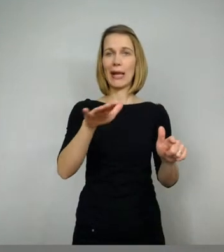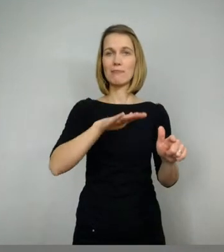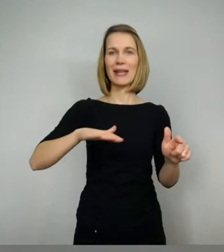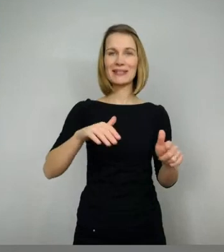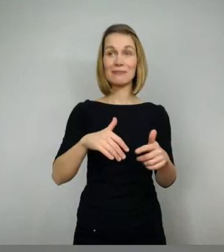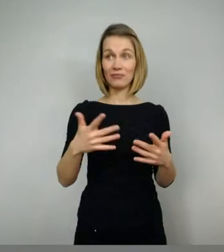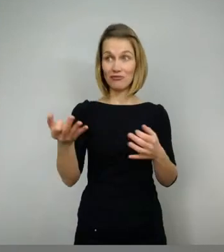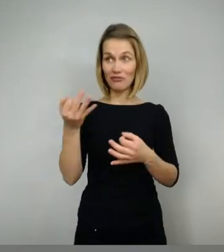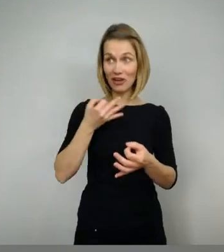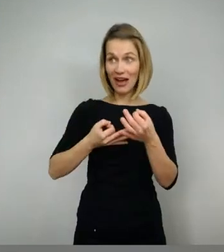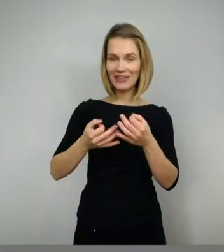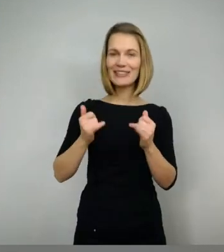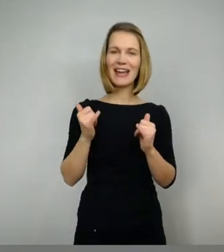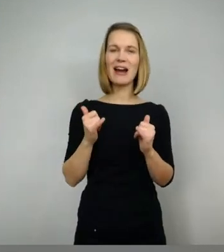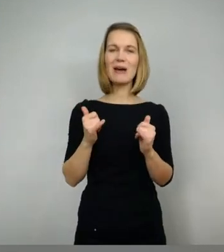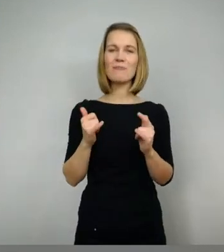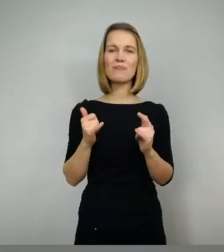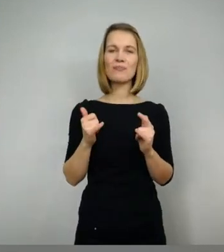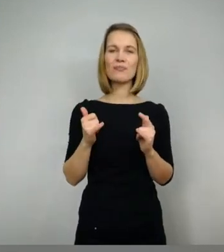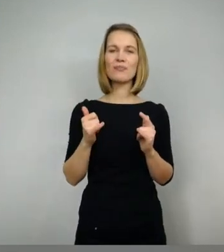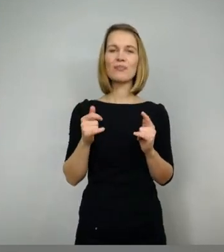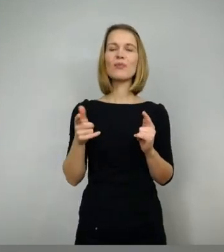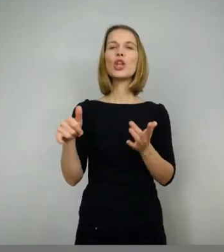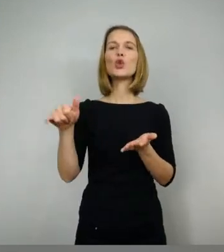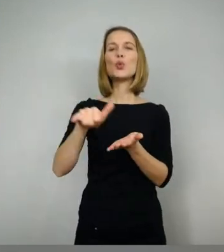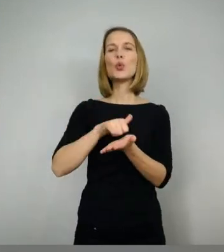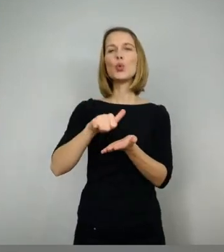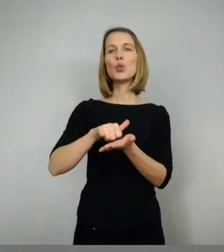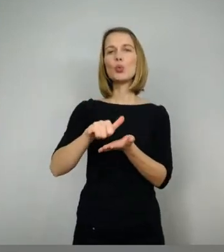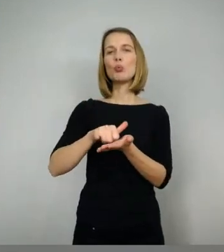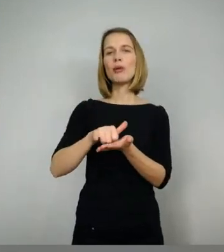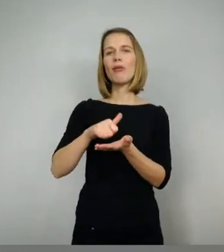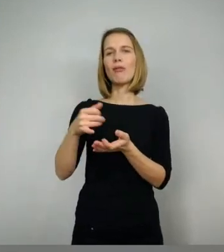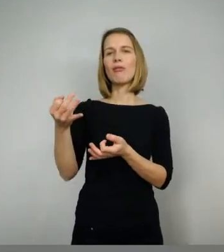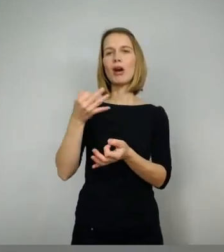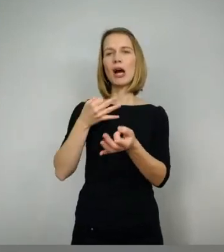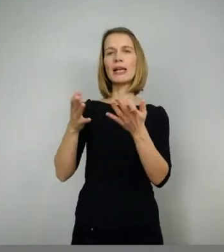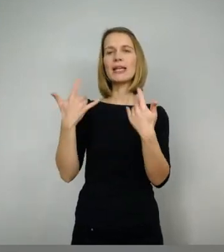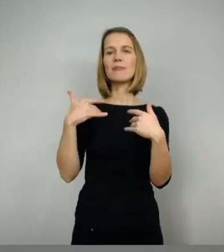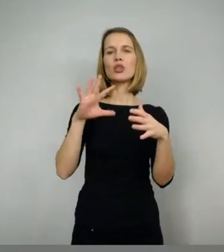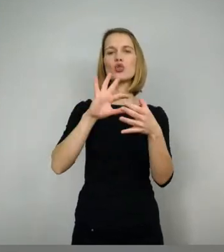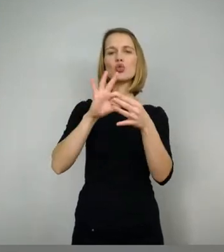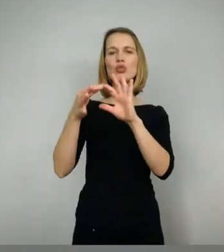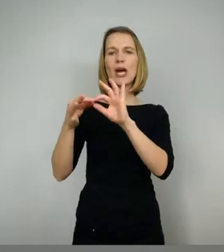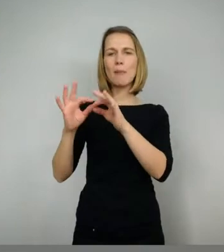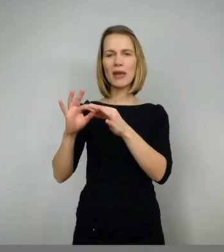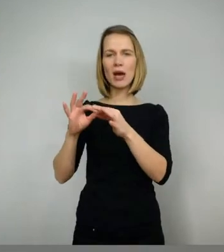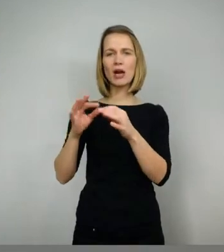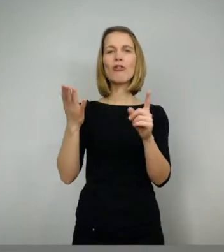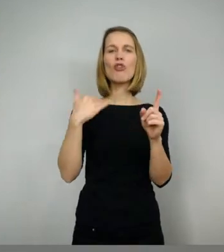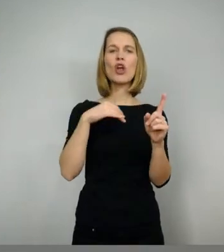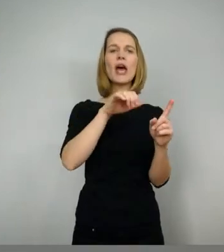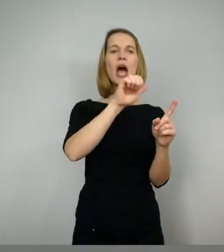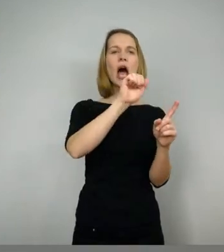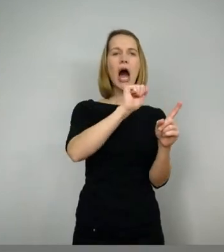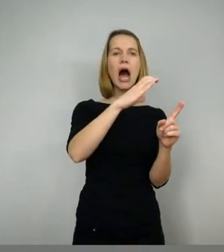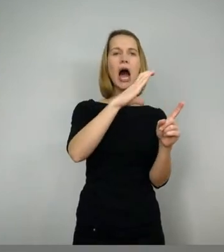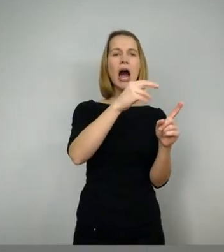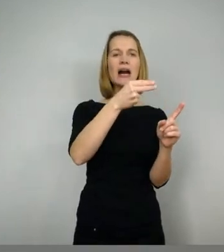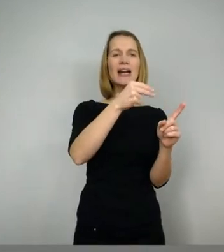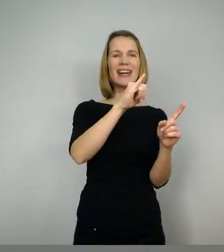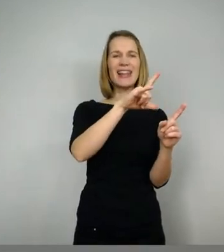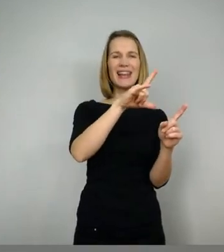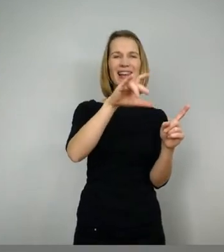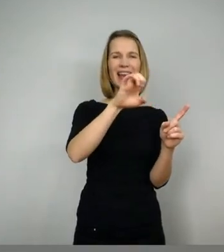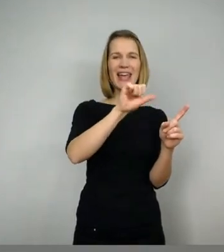weitere gute Frage von MJ bei YouTube. Gibt es einen Zusammenhang zwischen den Erzählungen von Achilles und Siegfried? Denn beide Helden waren ja bis auf